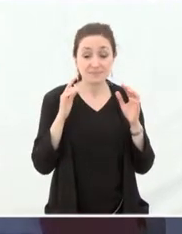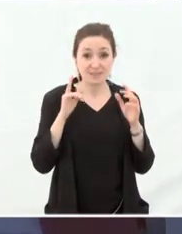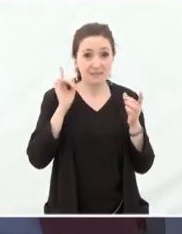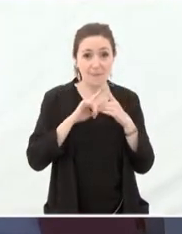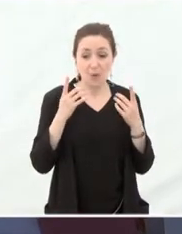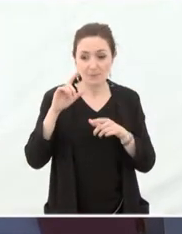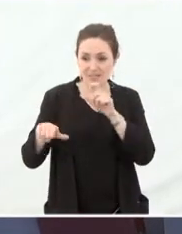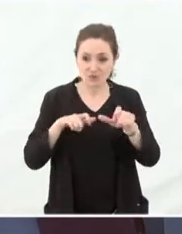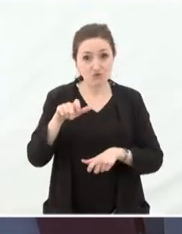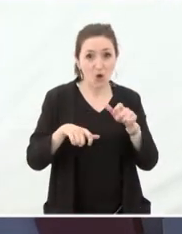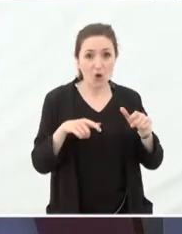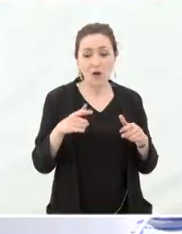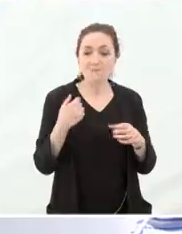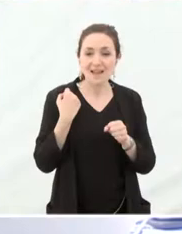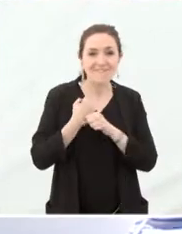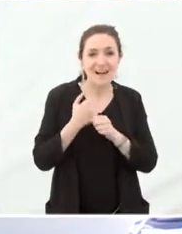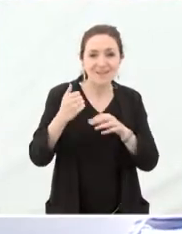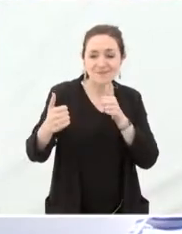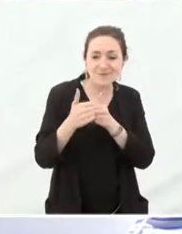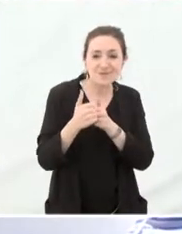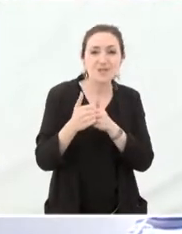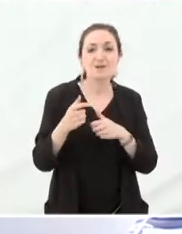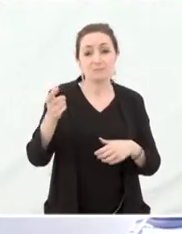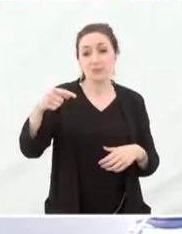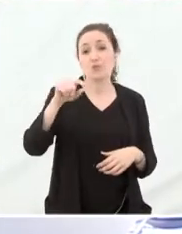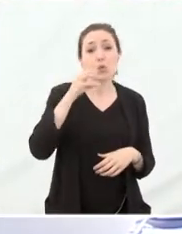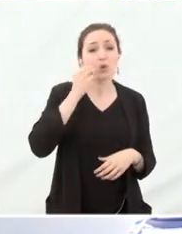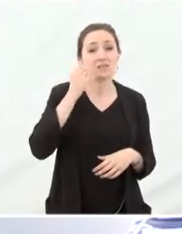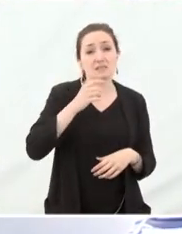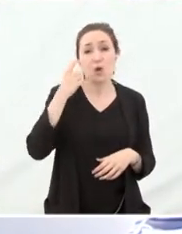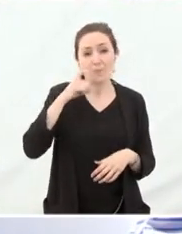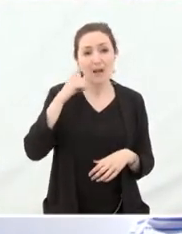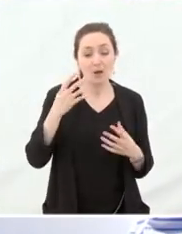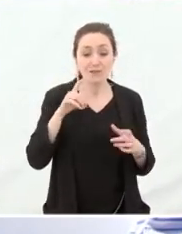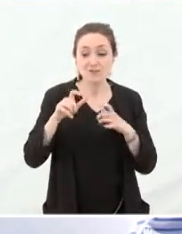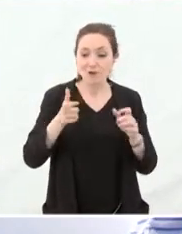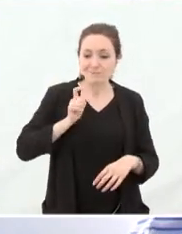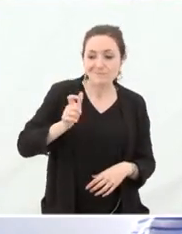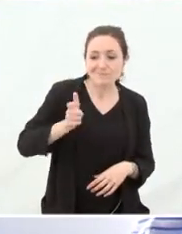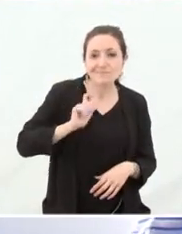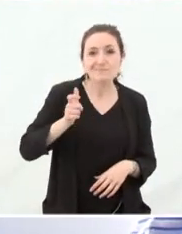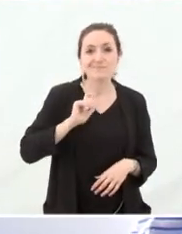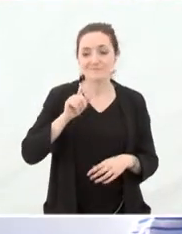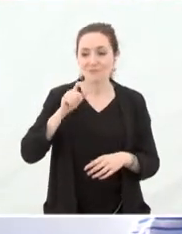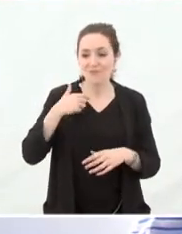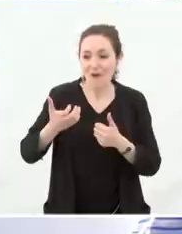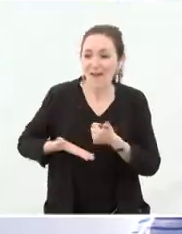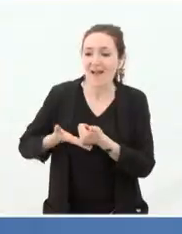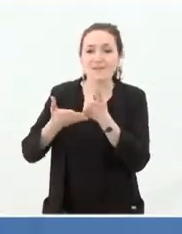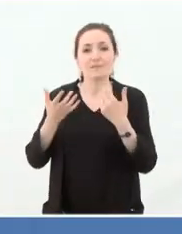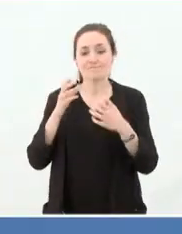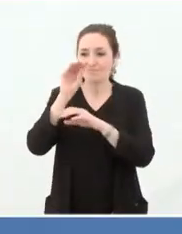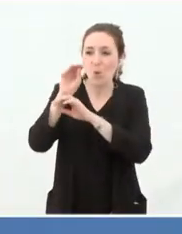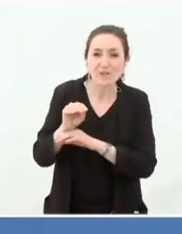personnes avec qui nous travaillons, aux gens, et vous le voyez vous dans votre quotidien, les gens avec qui on interagit, les gens qu'on cherche à aider, à protéger.